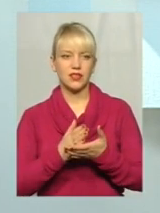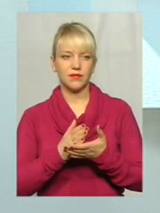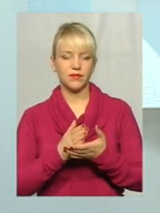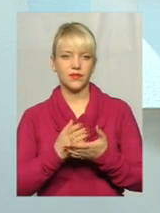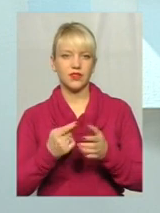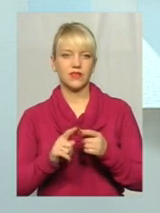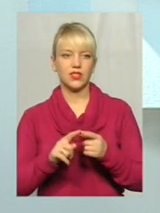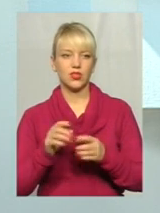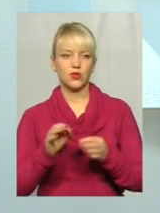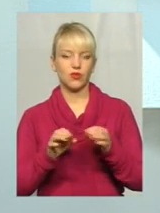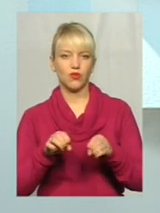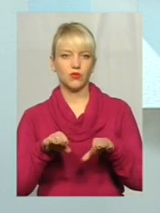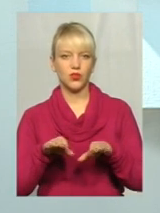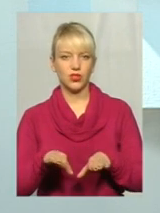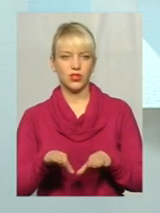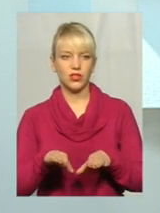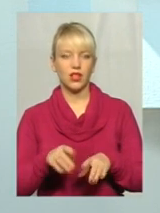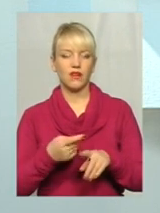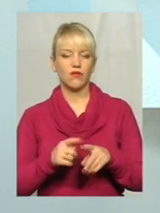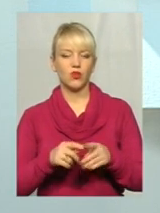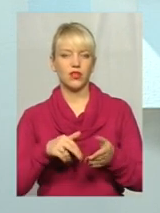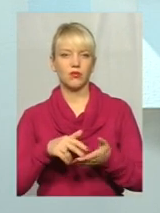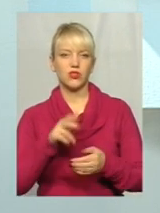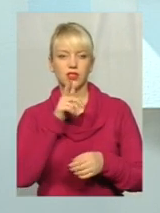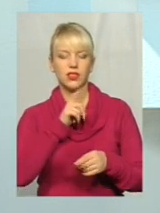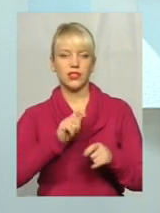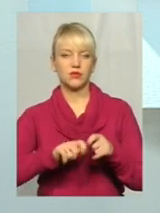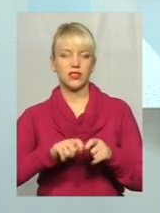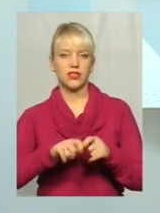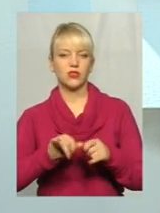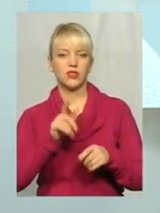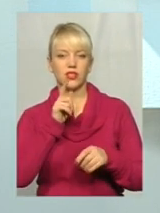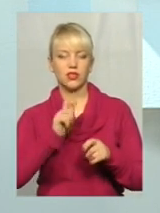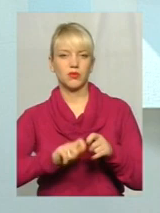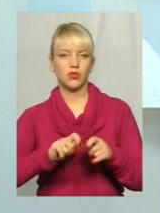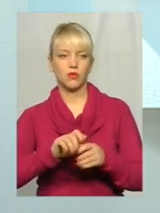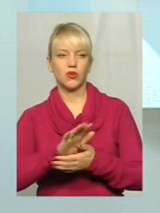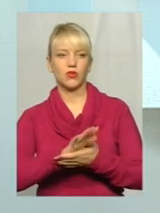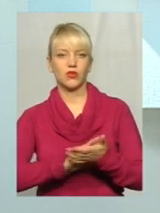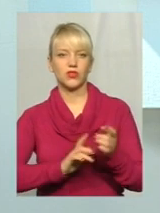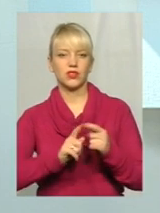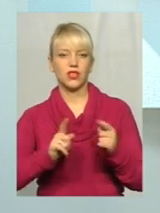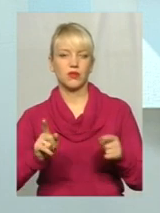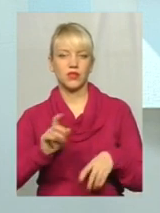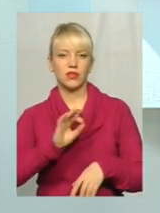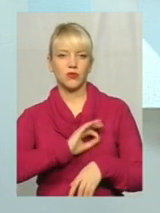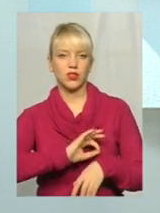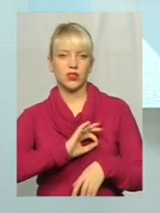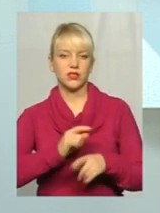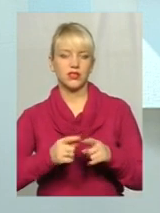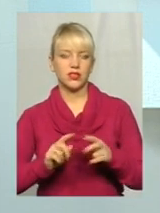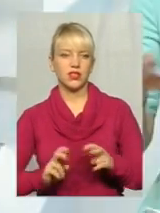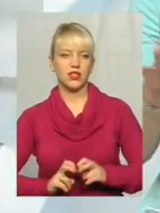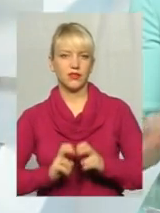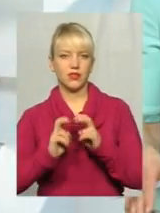Данні Завороні, вони прийшли експертизу. І експертизою продовжений термін експлуатації цих ліфтів. Тобто